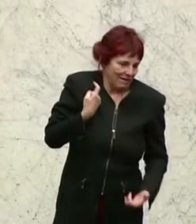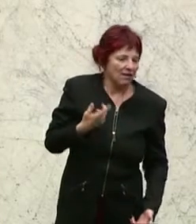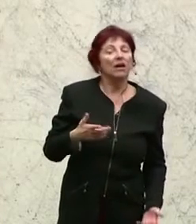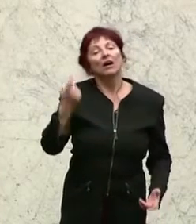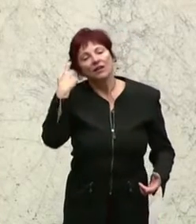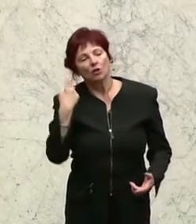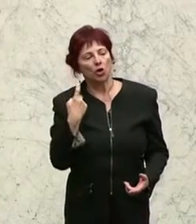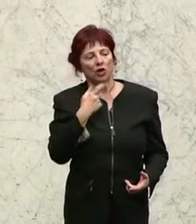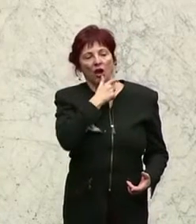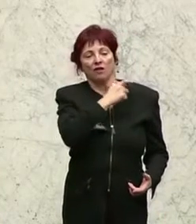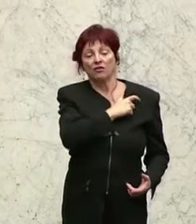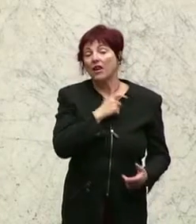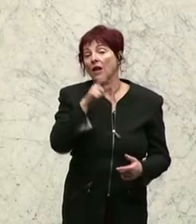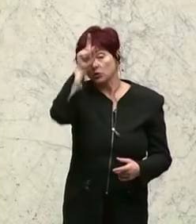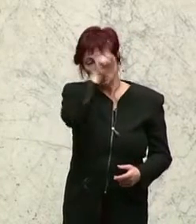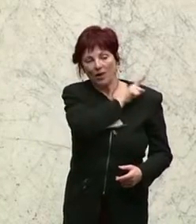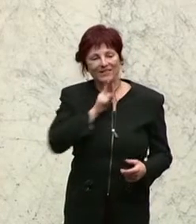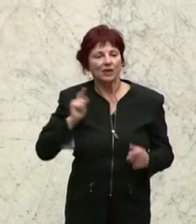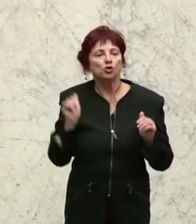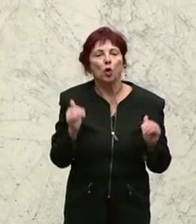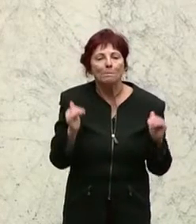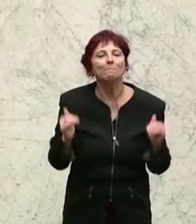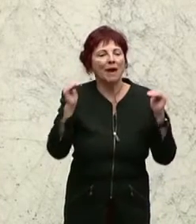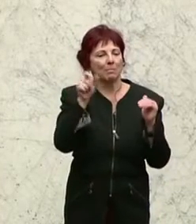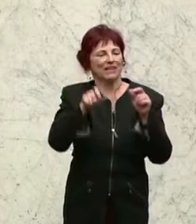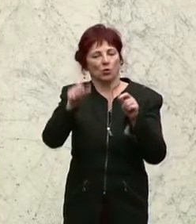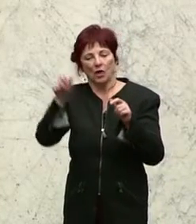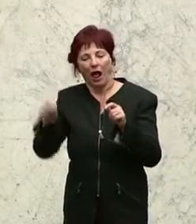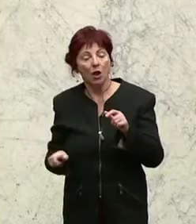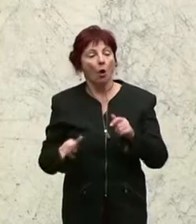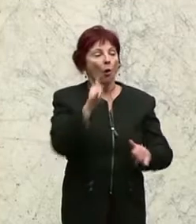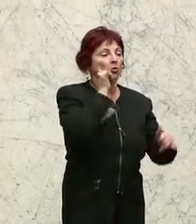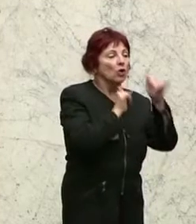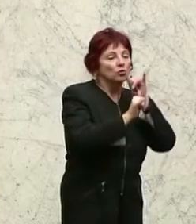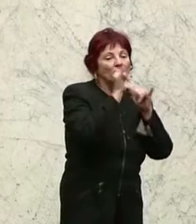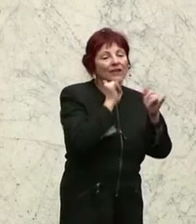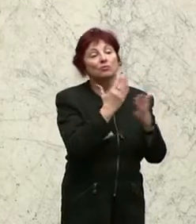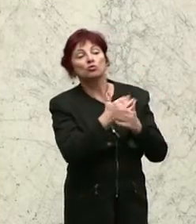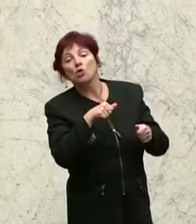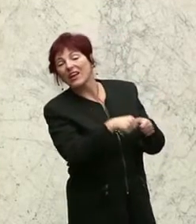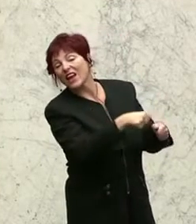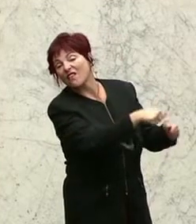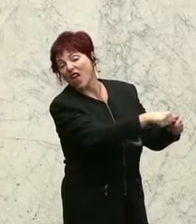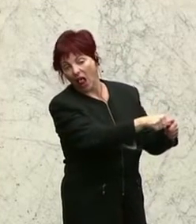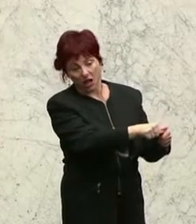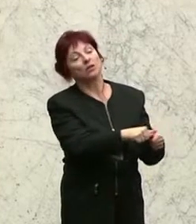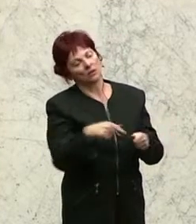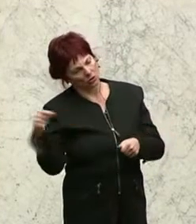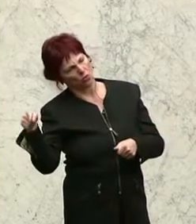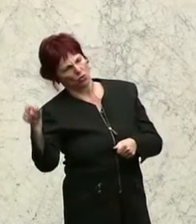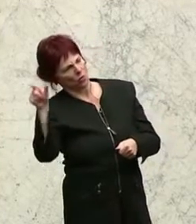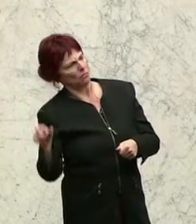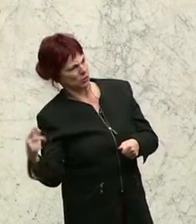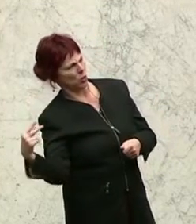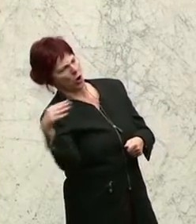Finanzpolizei massiv ausstocken müsste und dass der Terrorismus ohnehin schon von der Finanzpolizei gequält würde. Zunächst einmal,